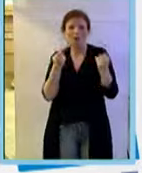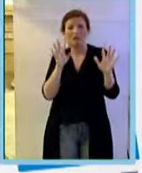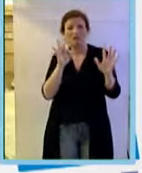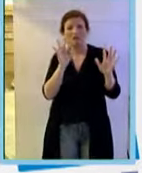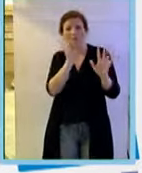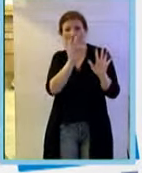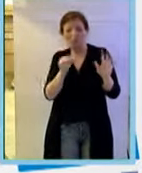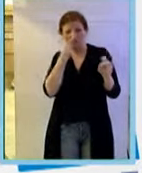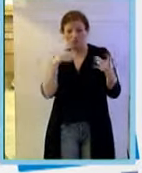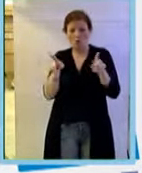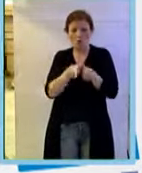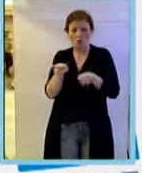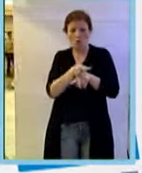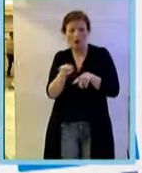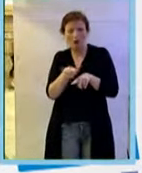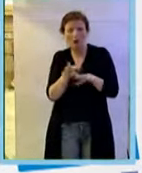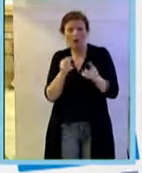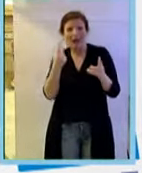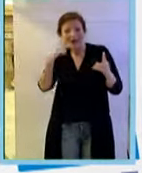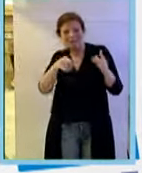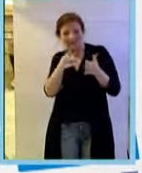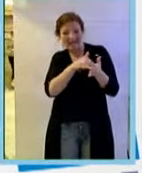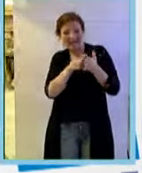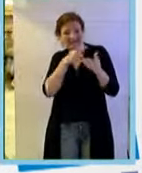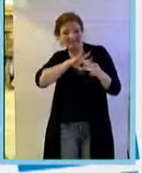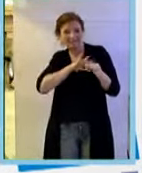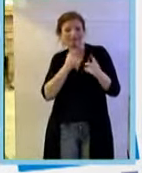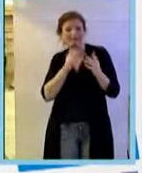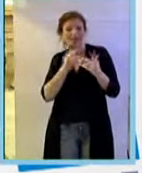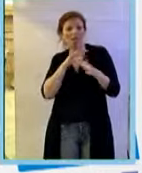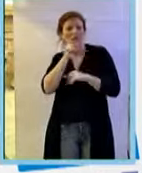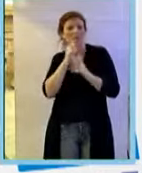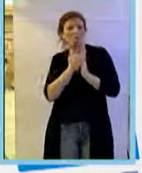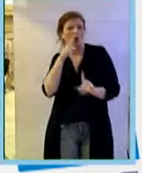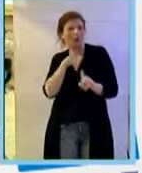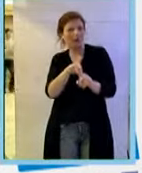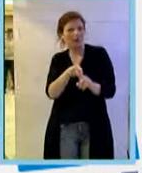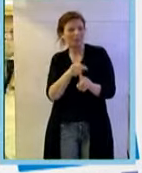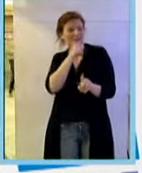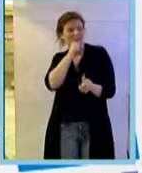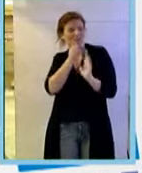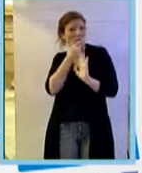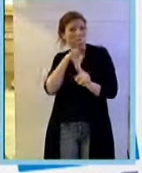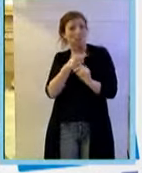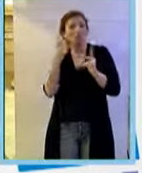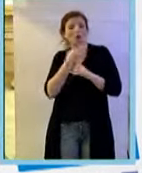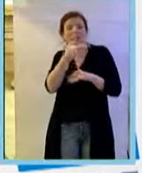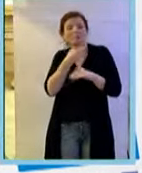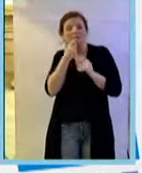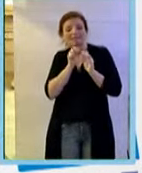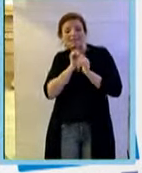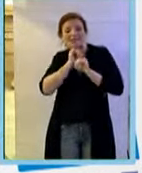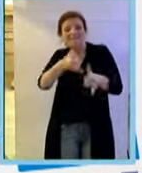similarità. Queste caratteristiche interessanti che suggerivano potesse essere importanti innanzitutto era veramente una proteina di secrezione, così l